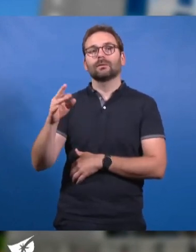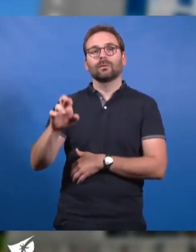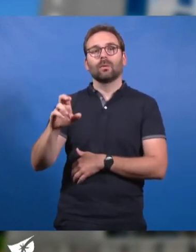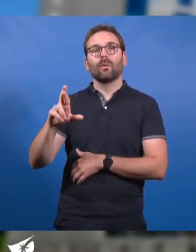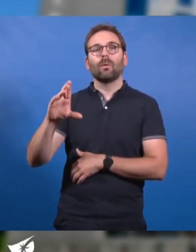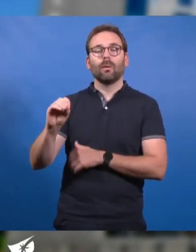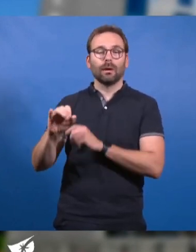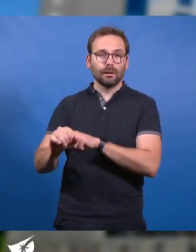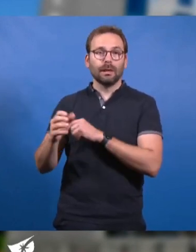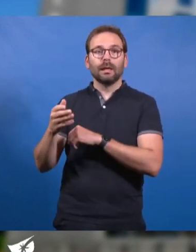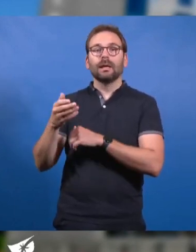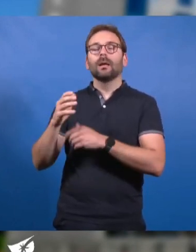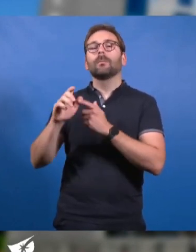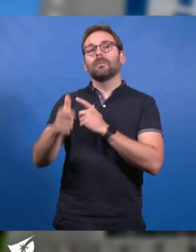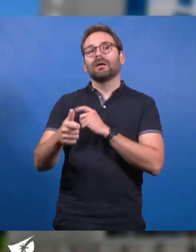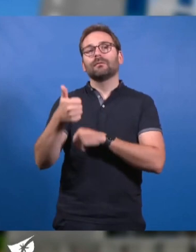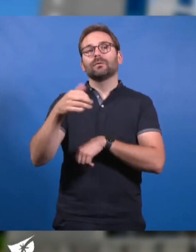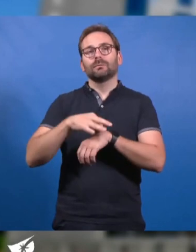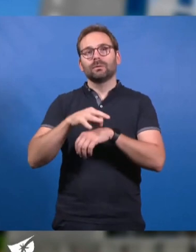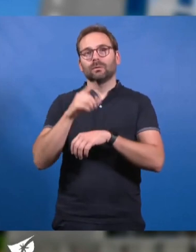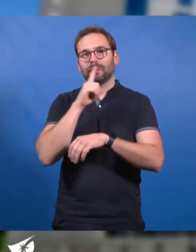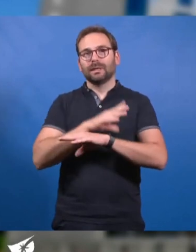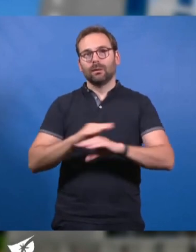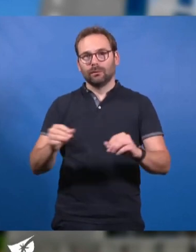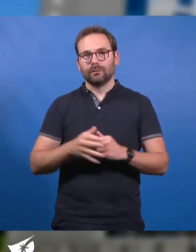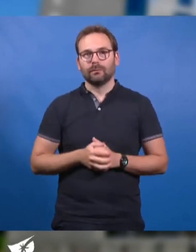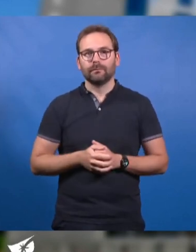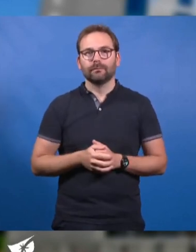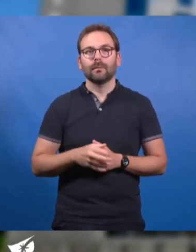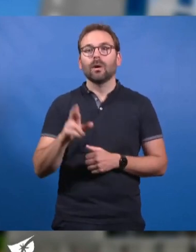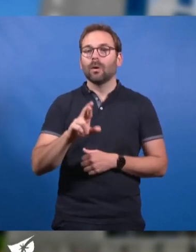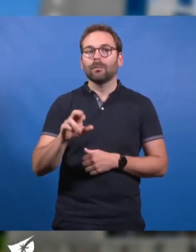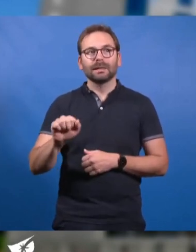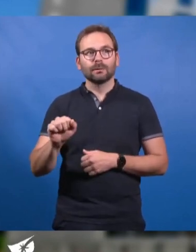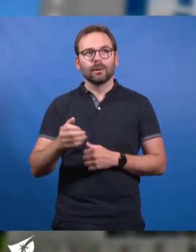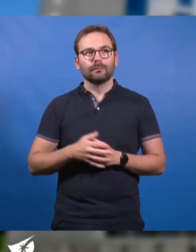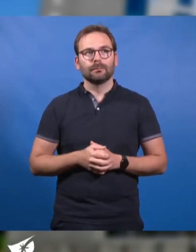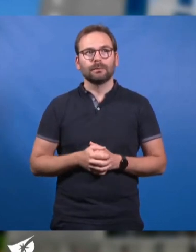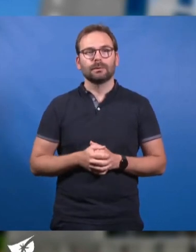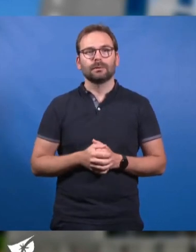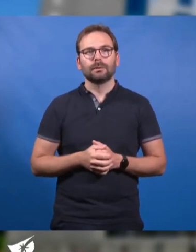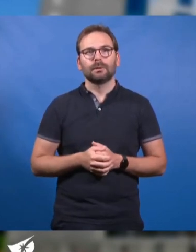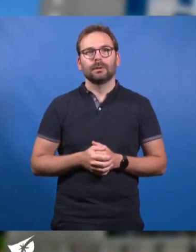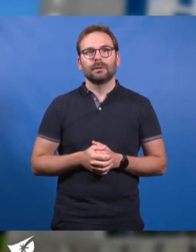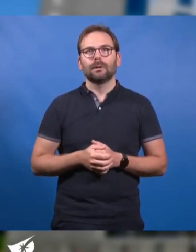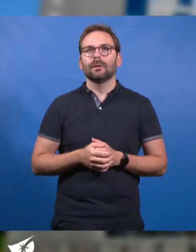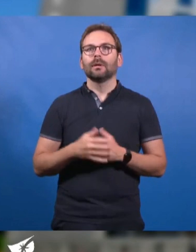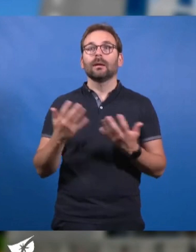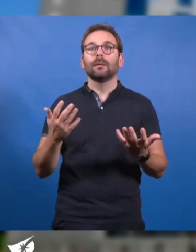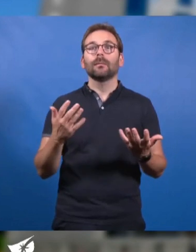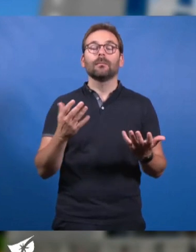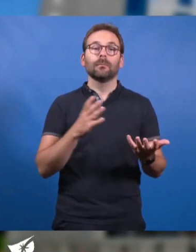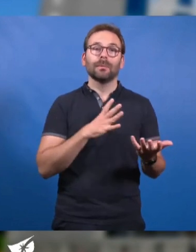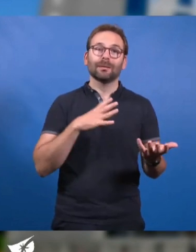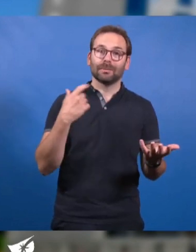une minute de silence. Merci. Robin Sallcroix. Madame la Présidente, chers collègues, dans la suite